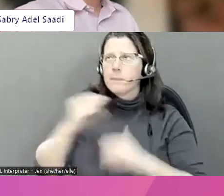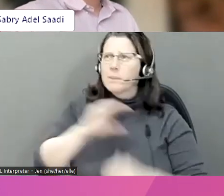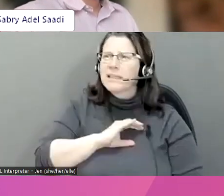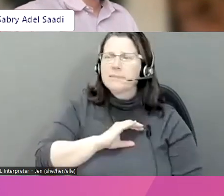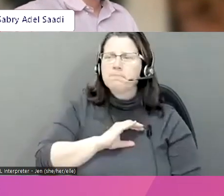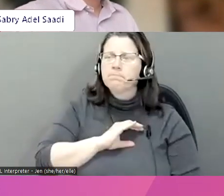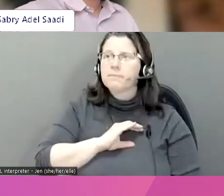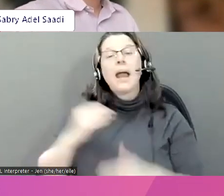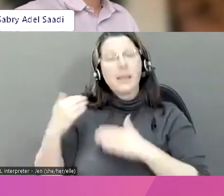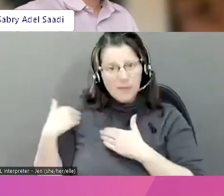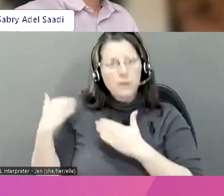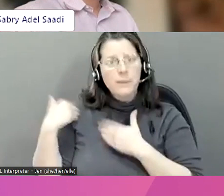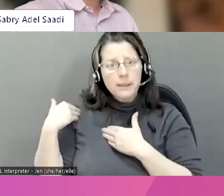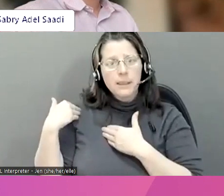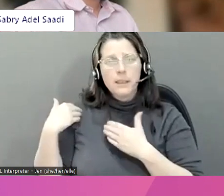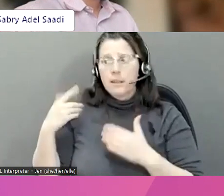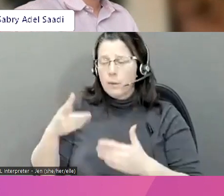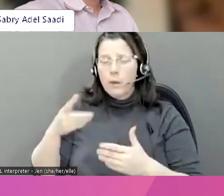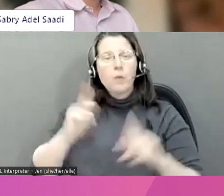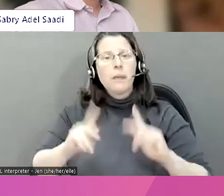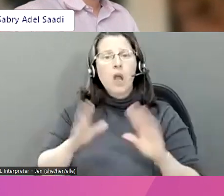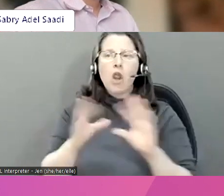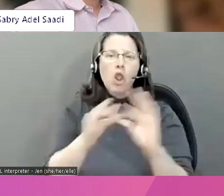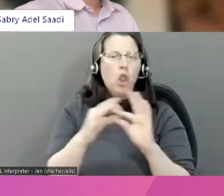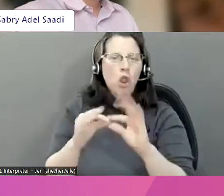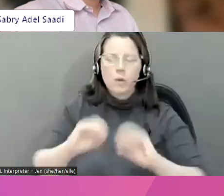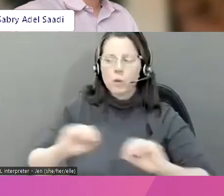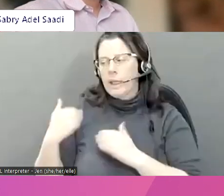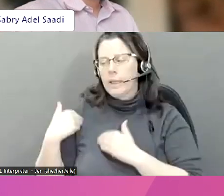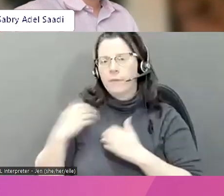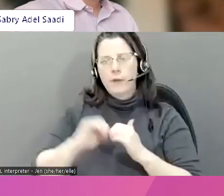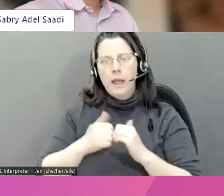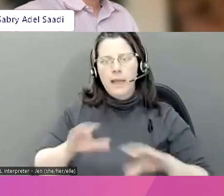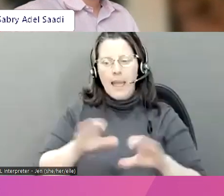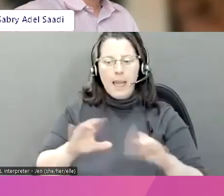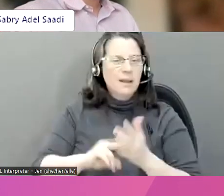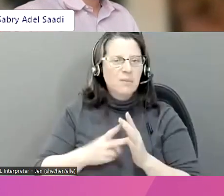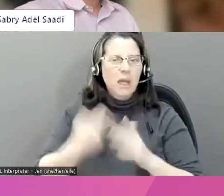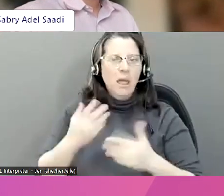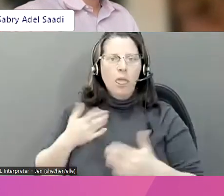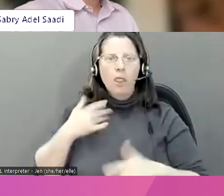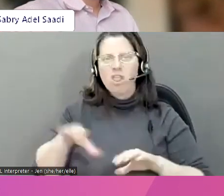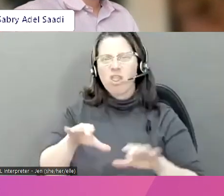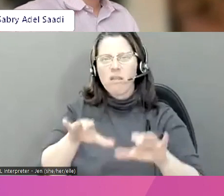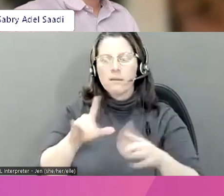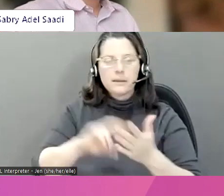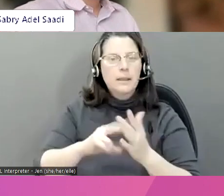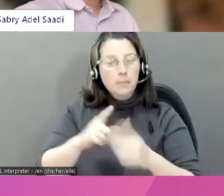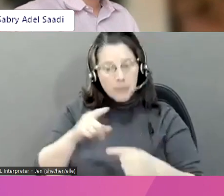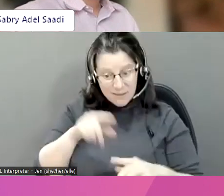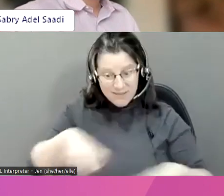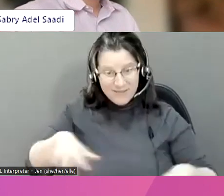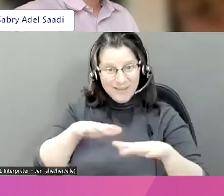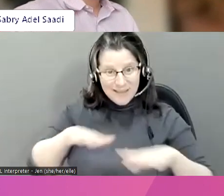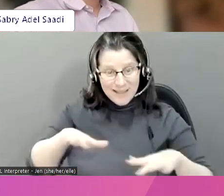'imputabilité sur la manière dont les gens interagissent, cela peut perpétuer les